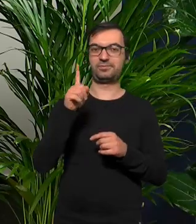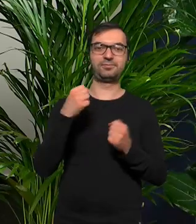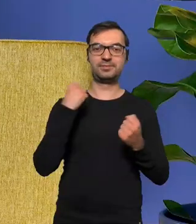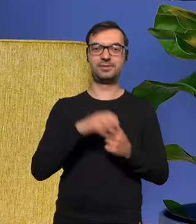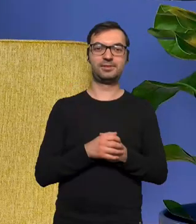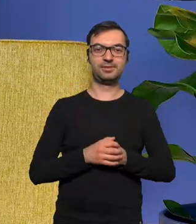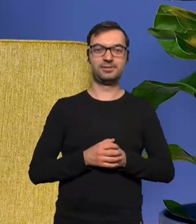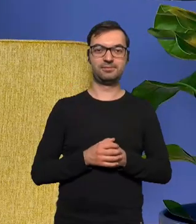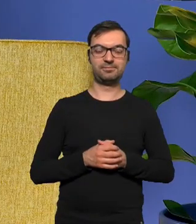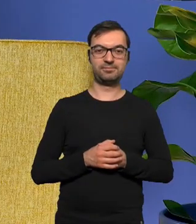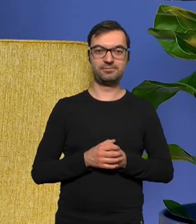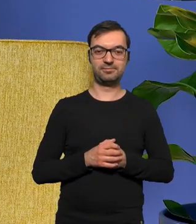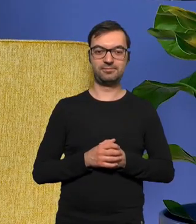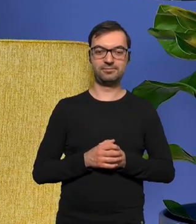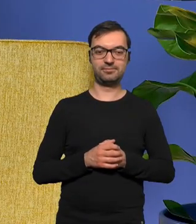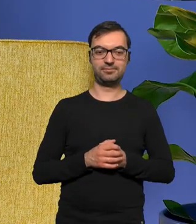Sikerem